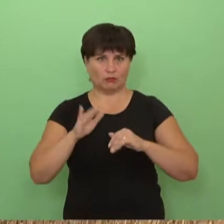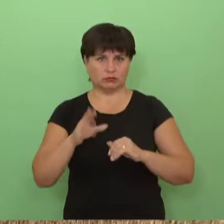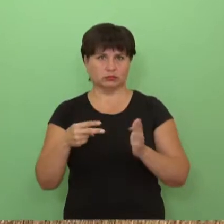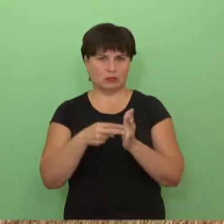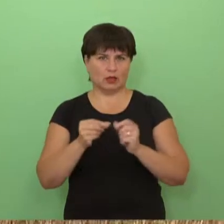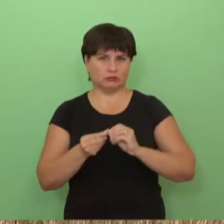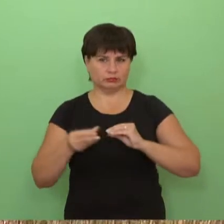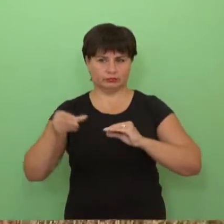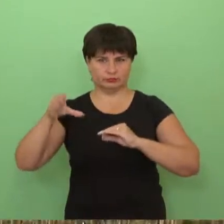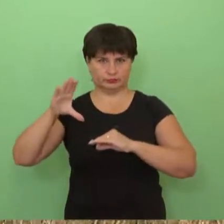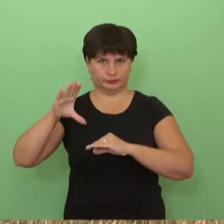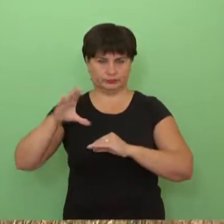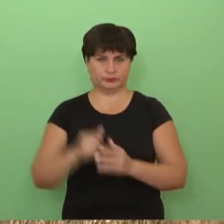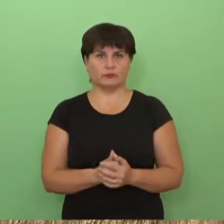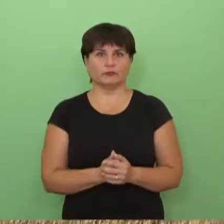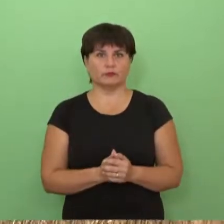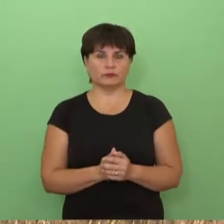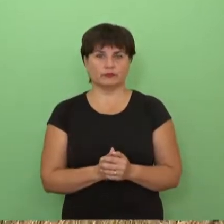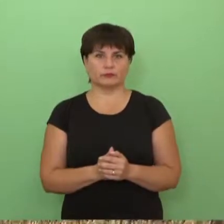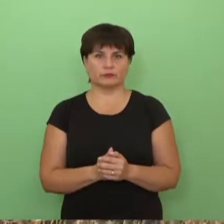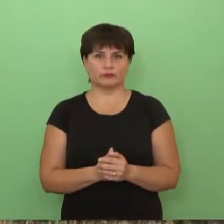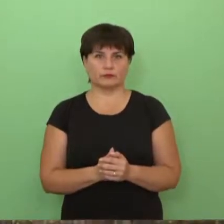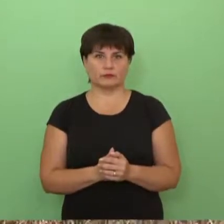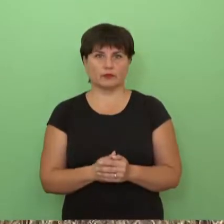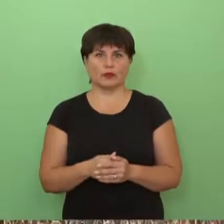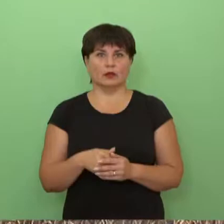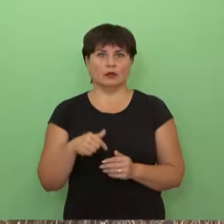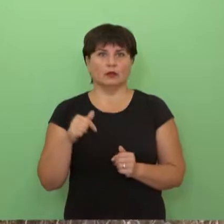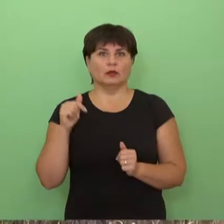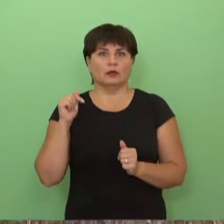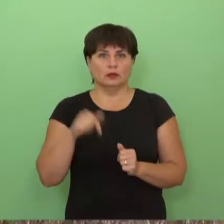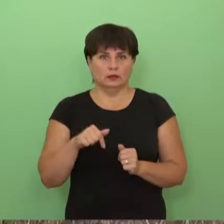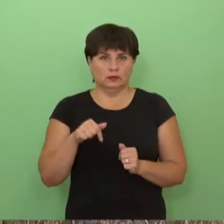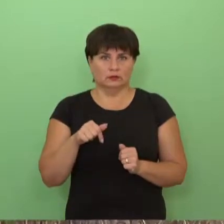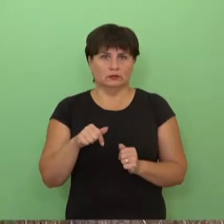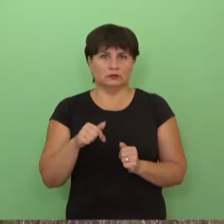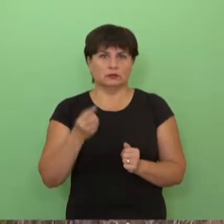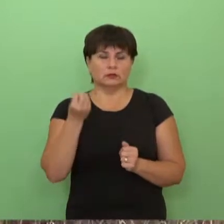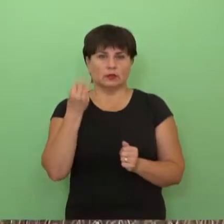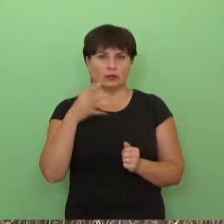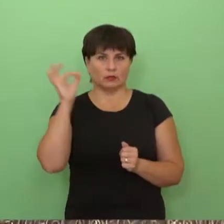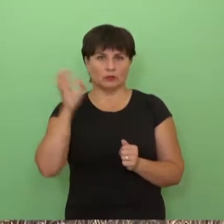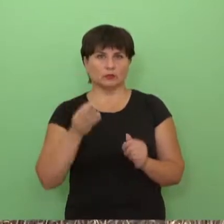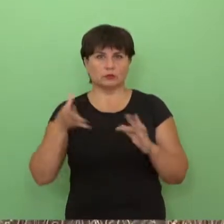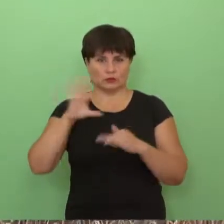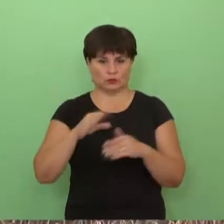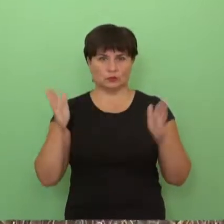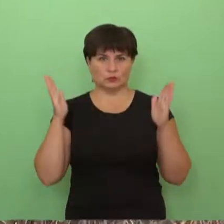pakankamai nebloga, kaip šitam sezono periodui. Apie 15 procentų didesnės negu